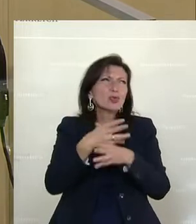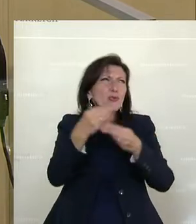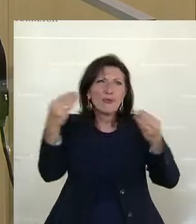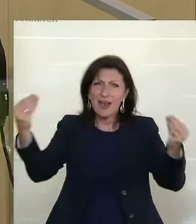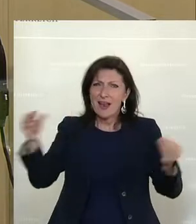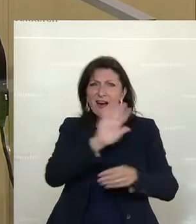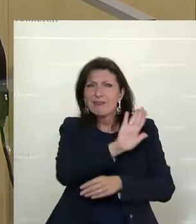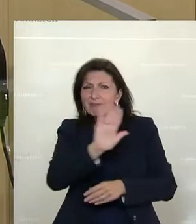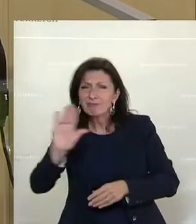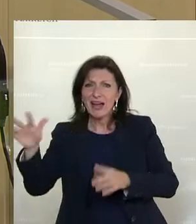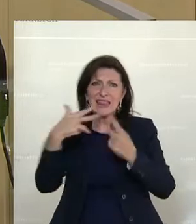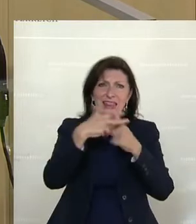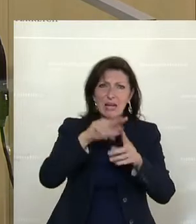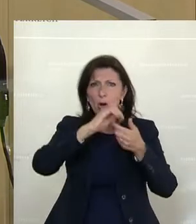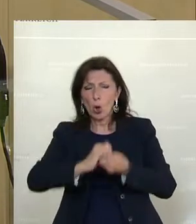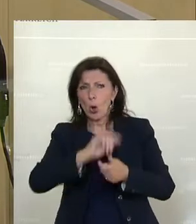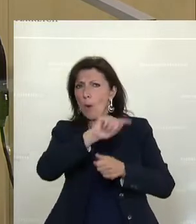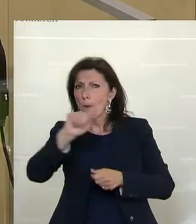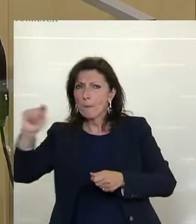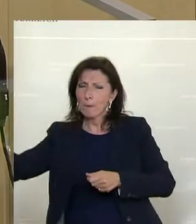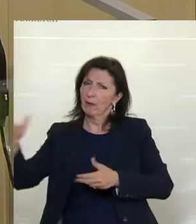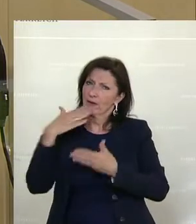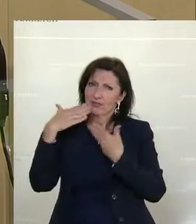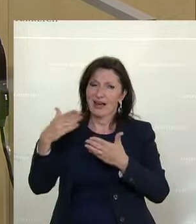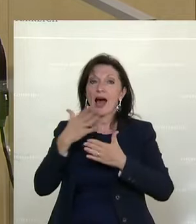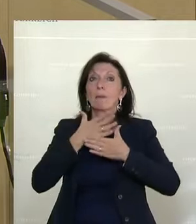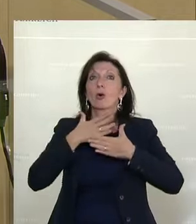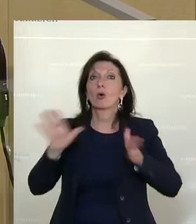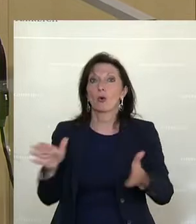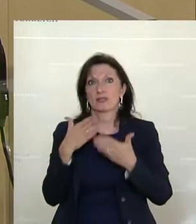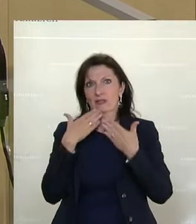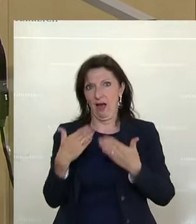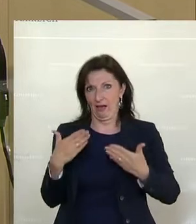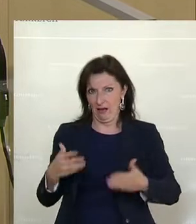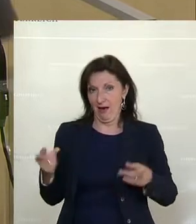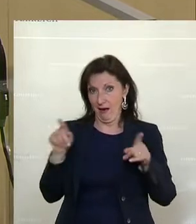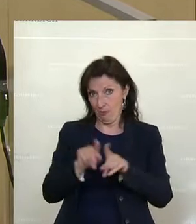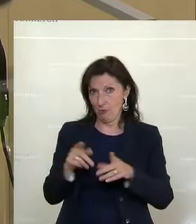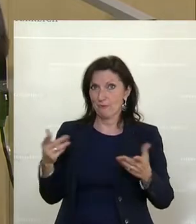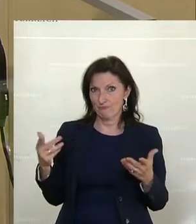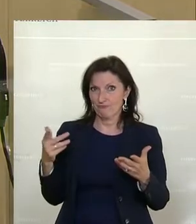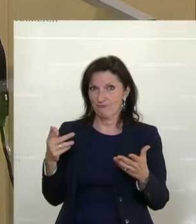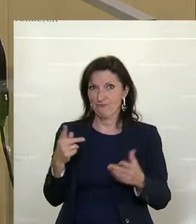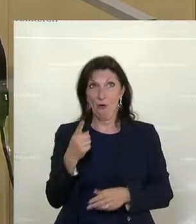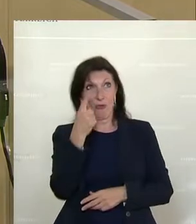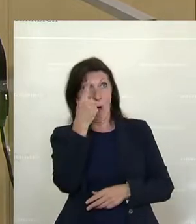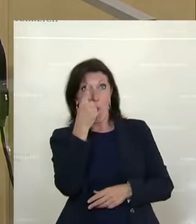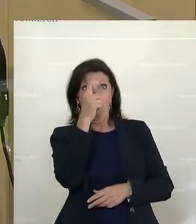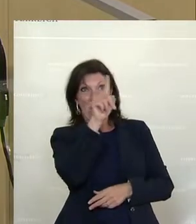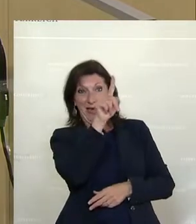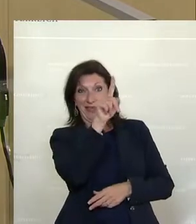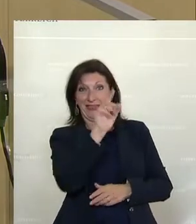ihren Teams und in ihren Clubs. Aber ein ganz großes Danke auch, und da oben stehen Sie und